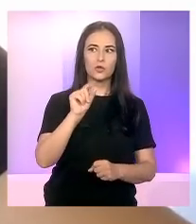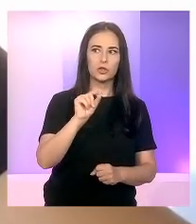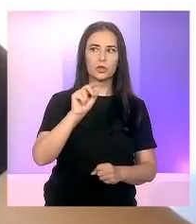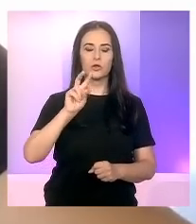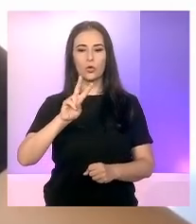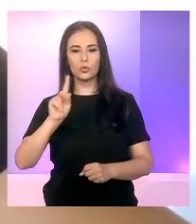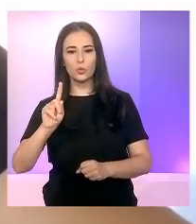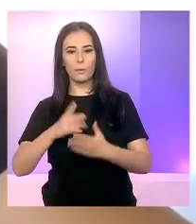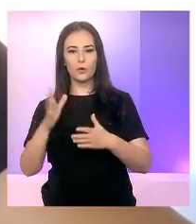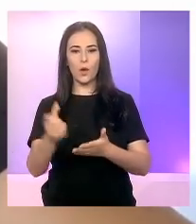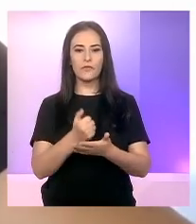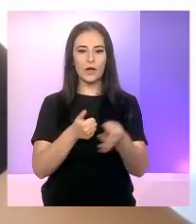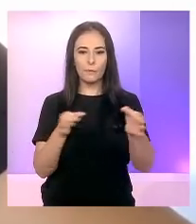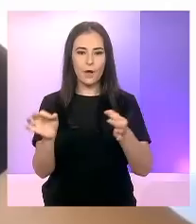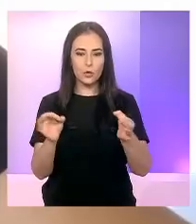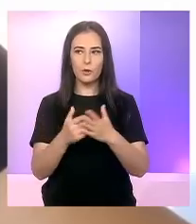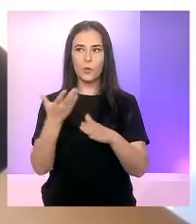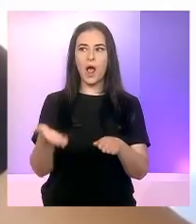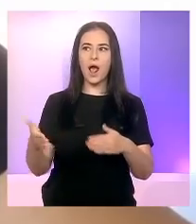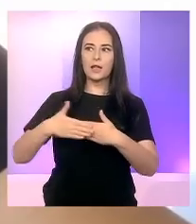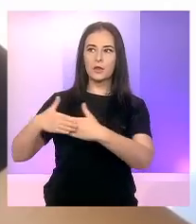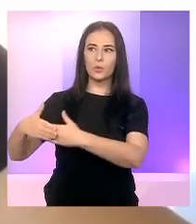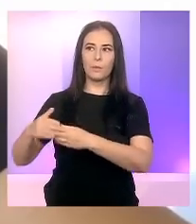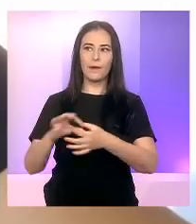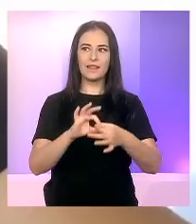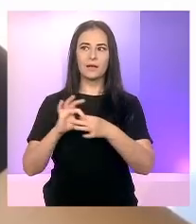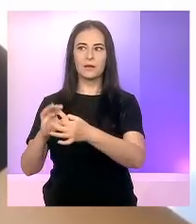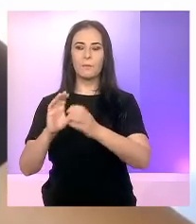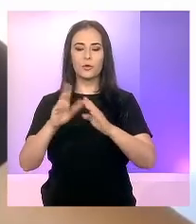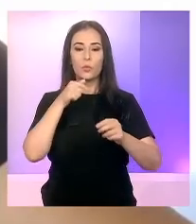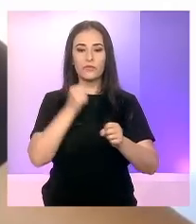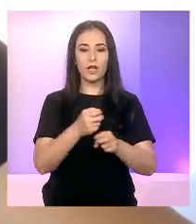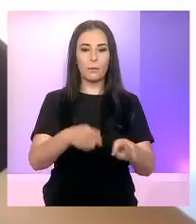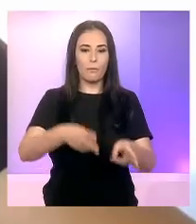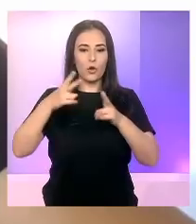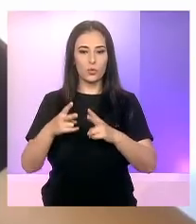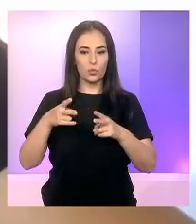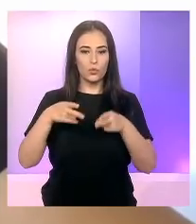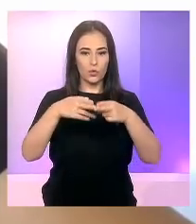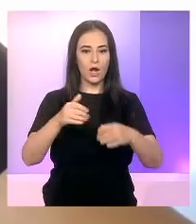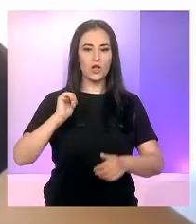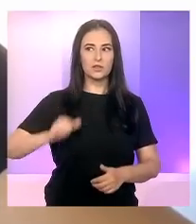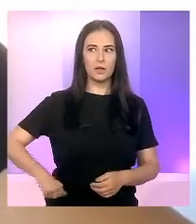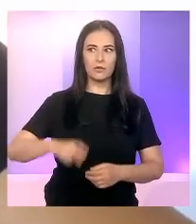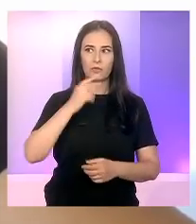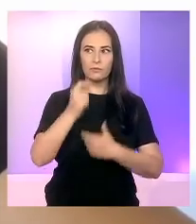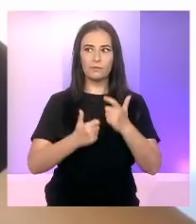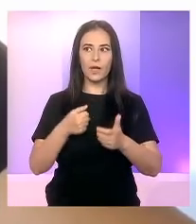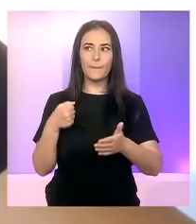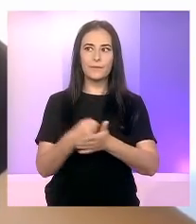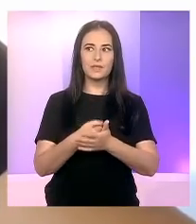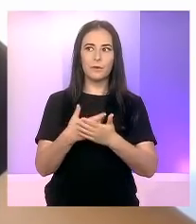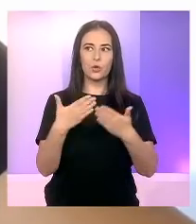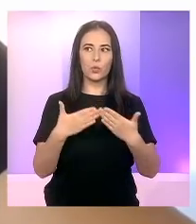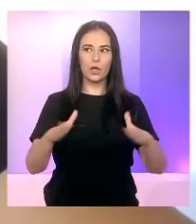de milioane de toane de morfuri românești, care și ele trebuie să iasă tot prin portul Constanța. Avem deci această citră pe care tot o spunem,